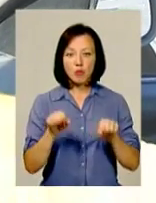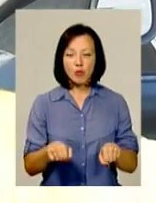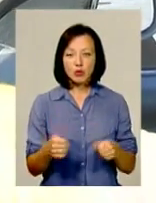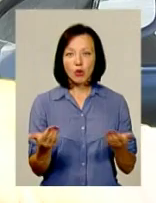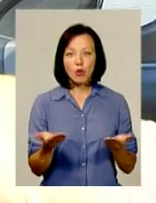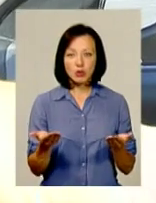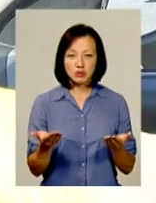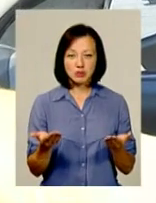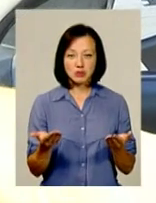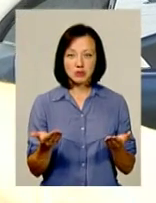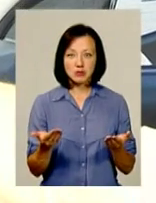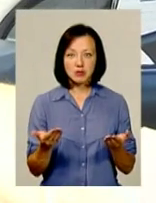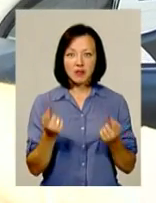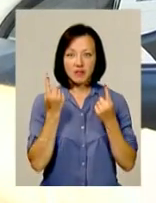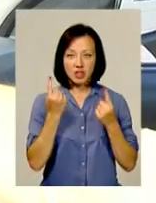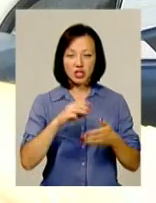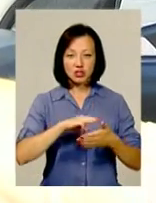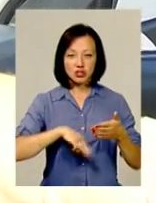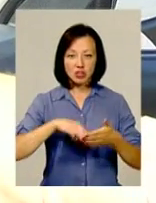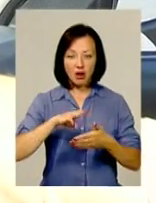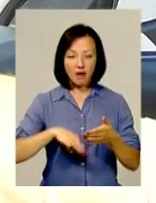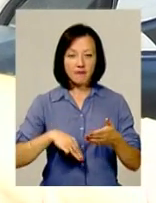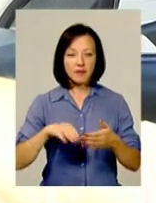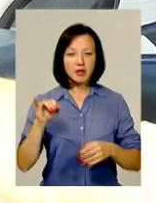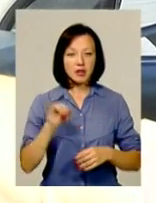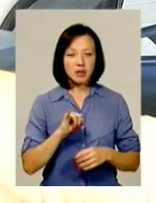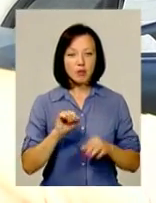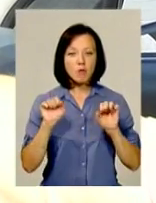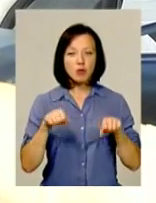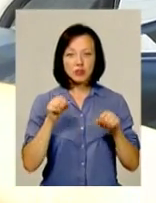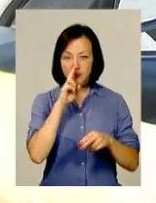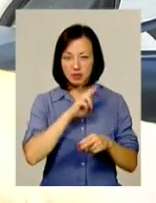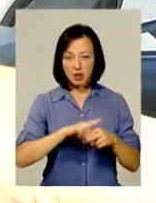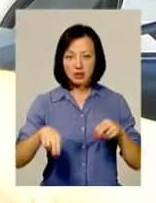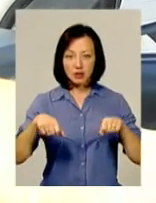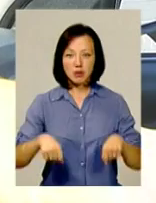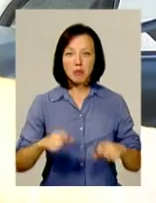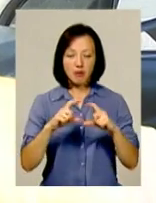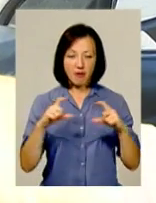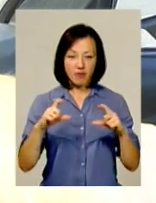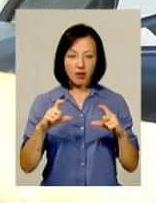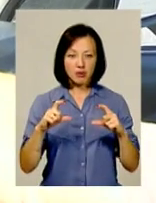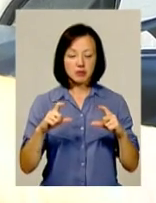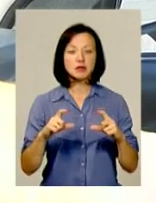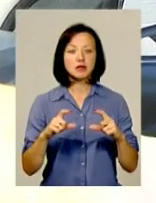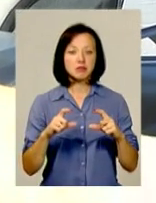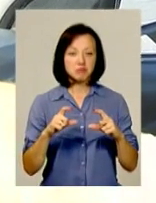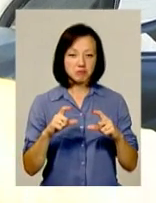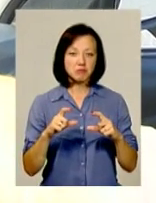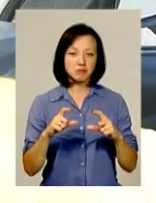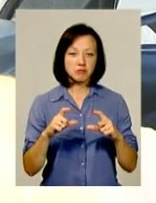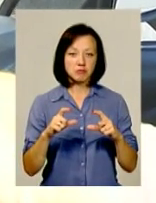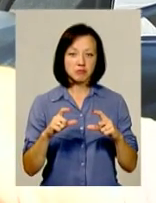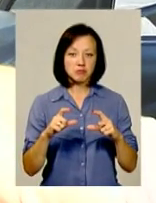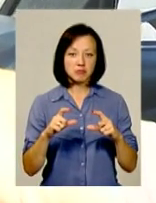великі штрафи і можливість втратити права, достукаються до